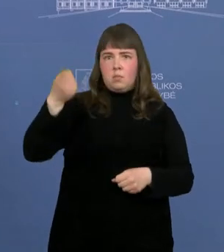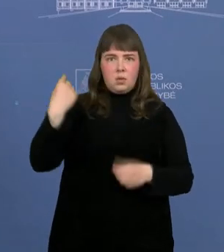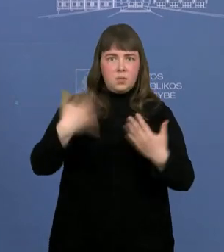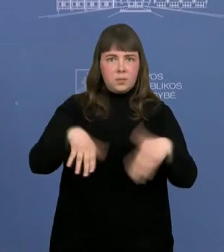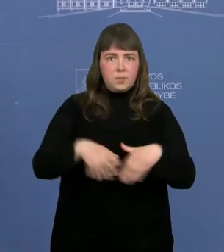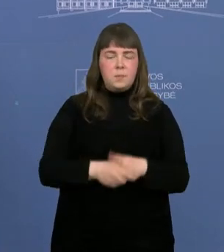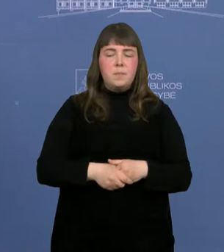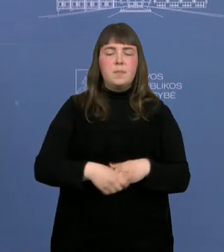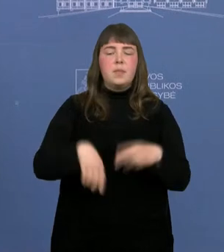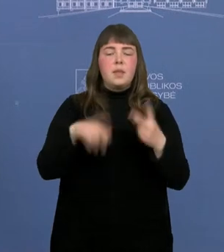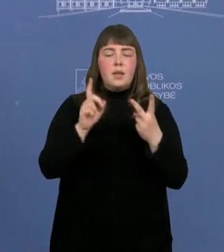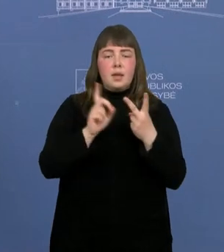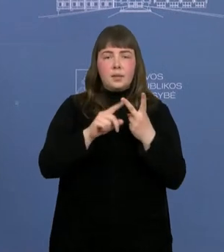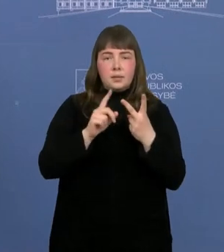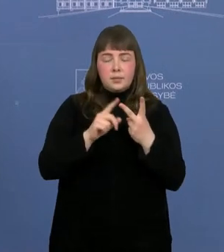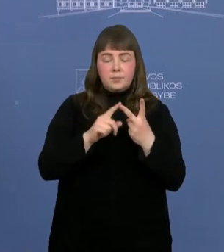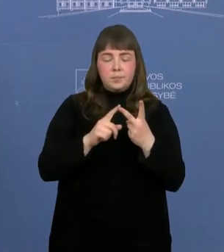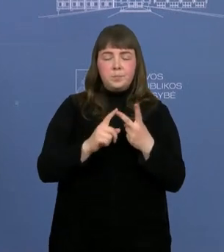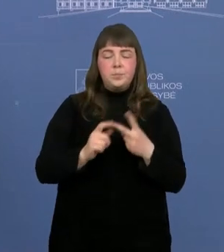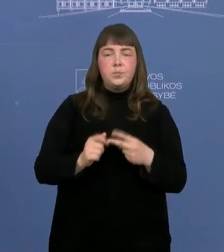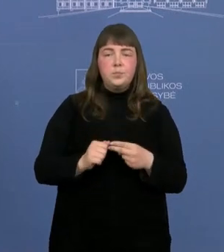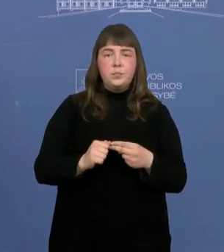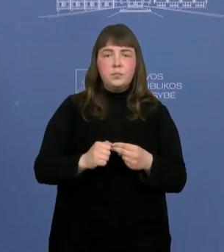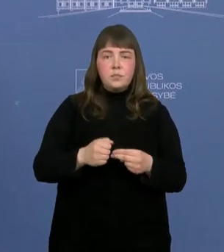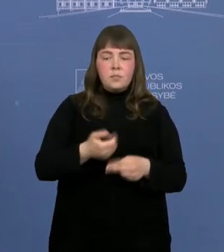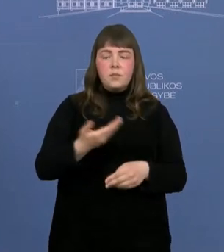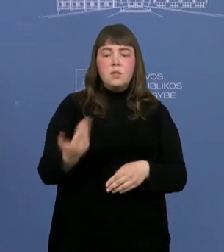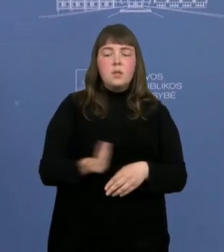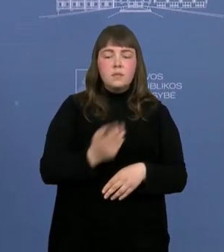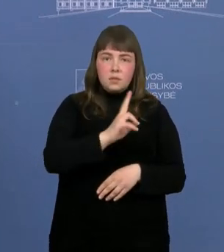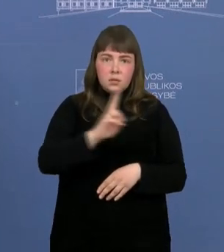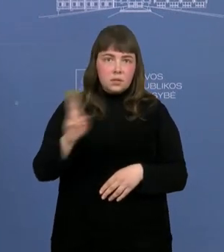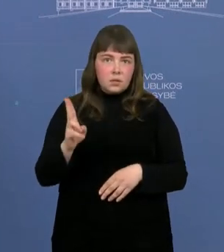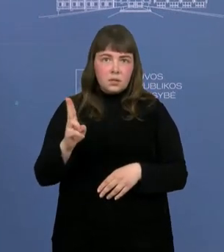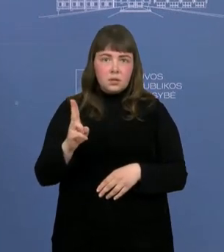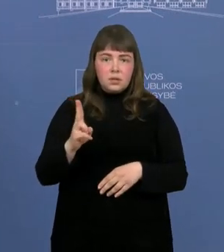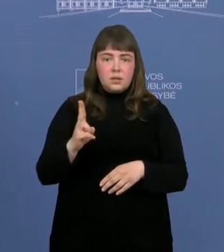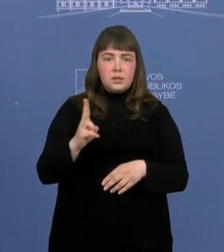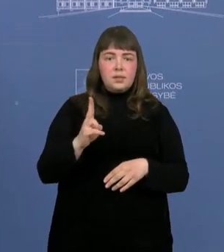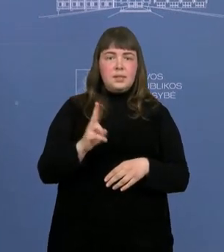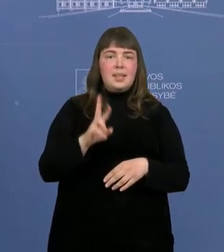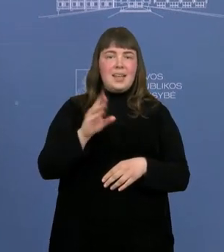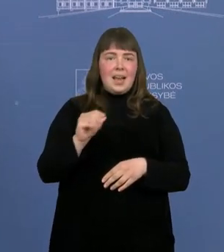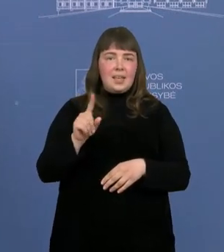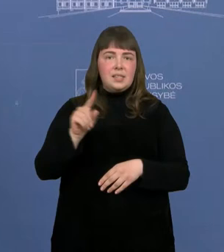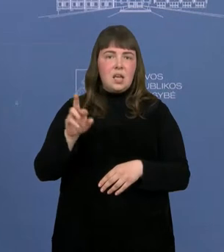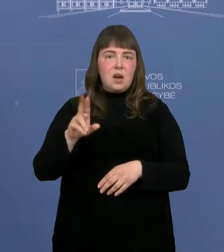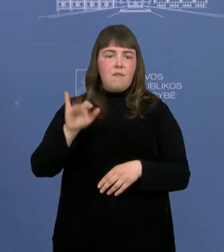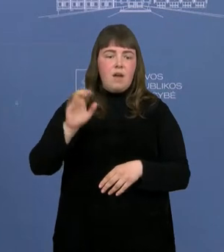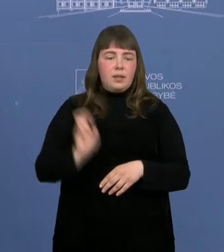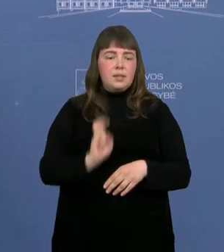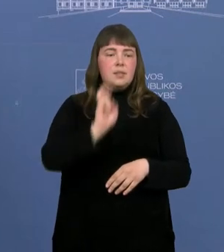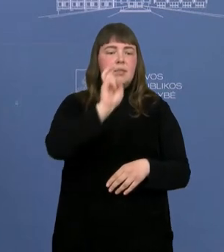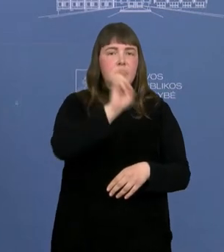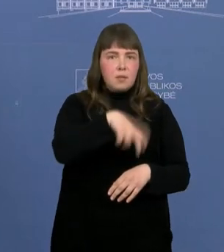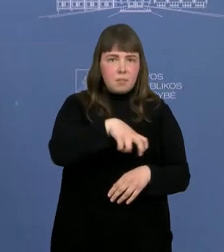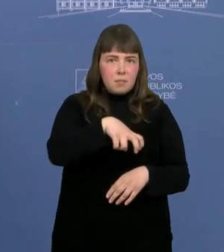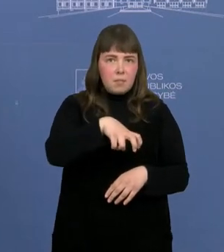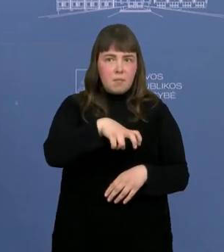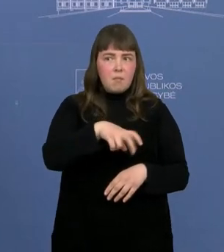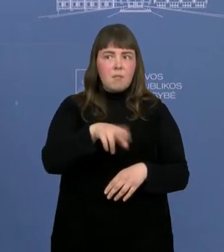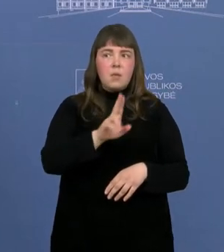dalykas, kad gyventojams šiuo metu turi rezervatus, galima eiti tik tai